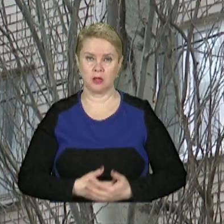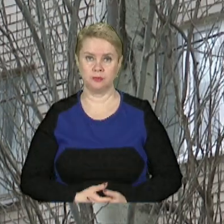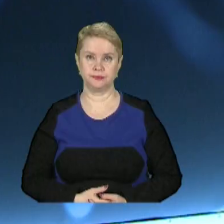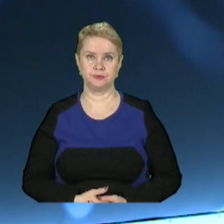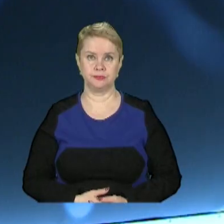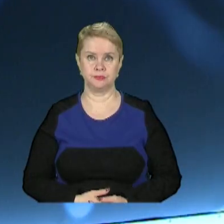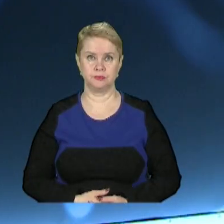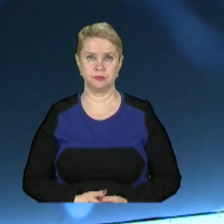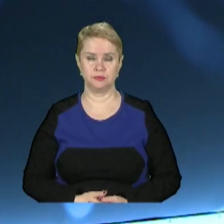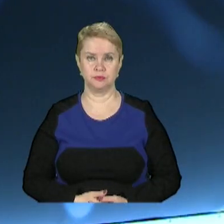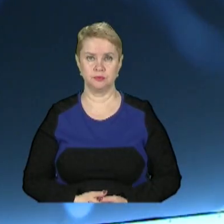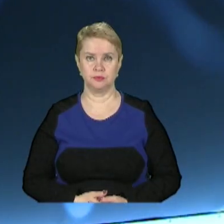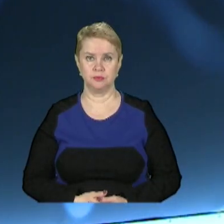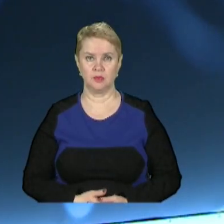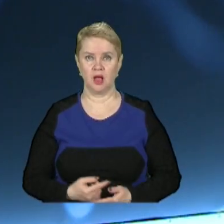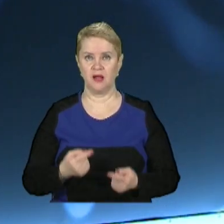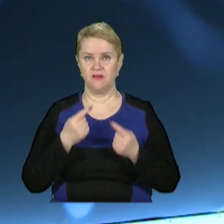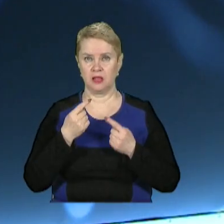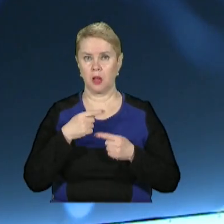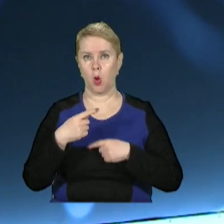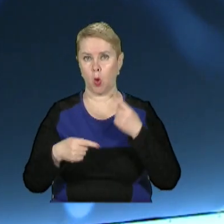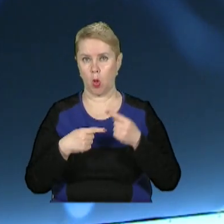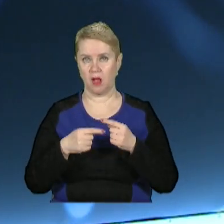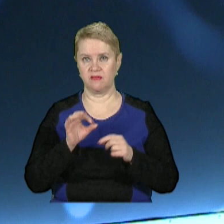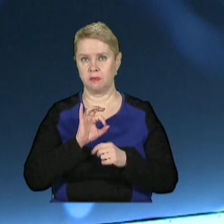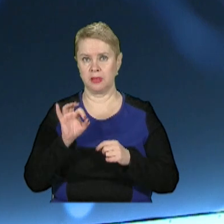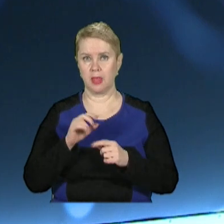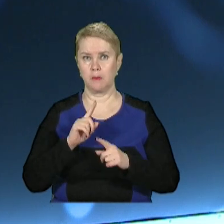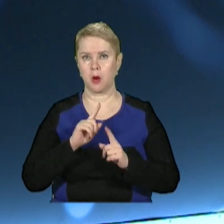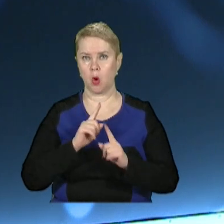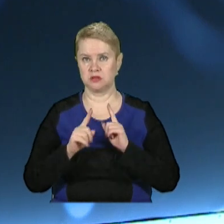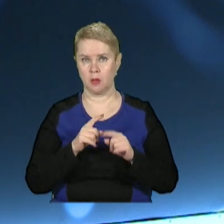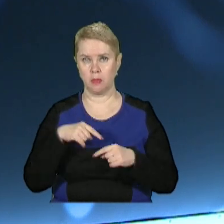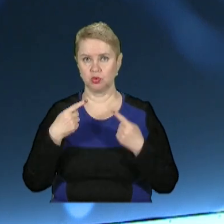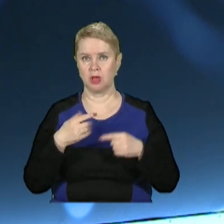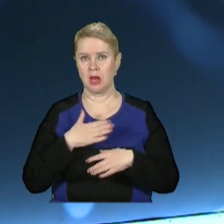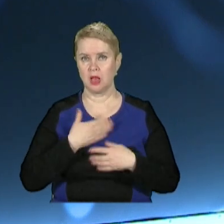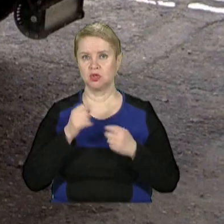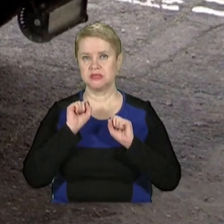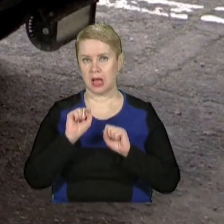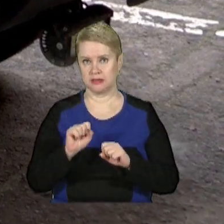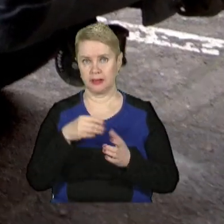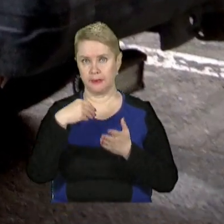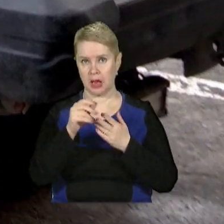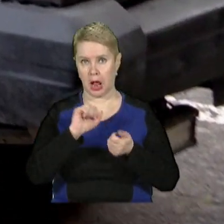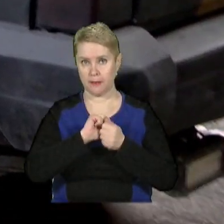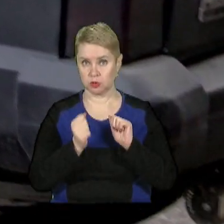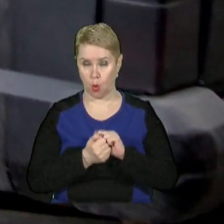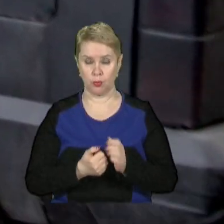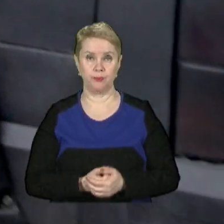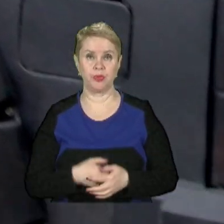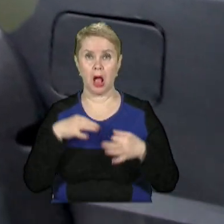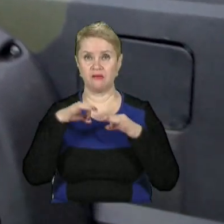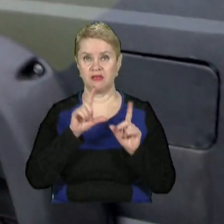каналу. Великі колеса та відмінна прохідність. Позашляховик для наших захисників придбали у Кам'янському.